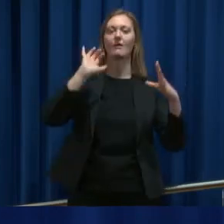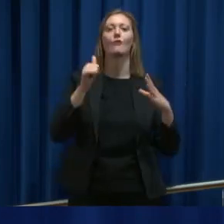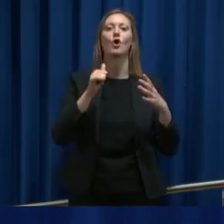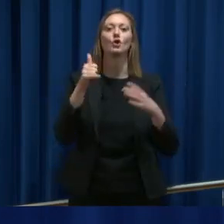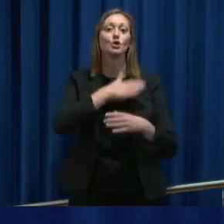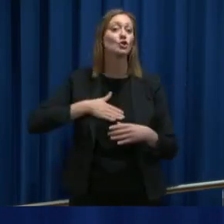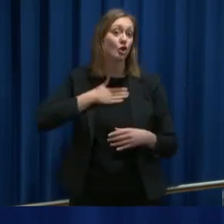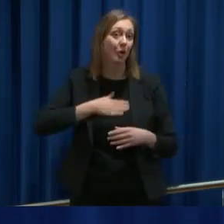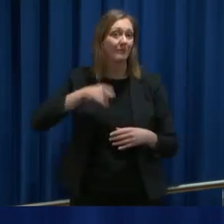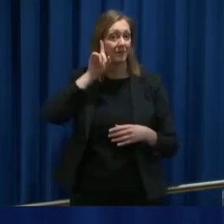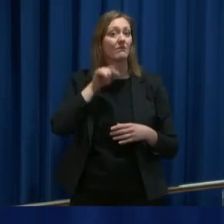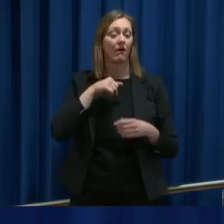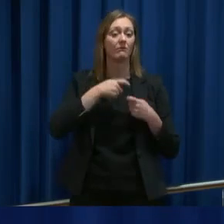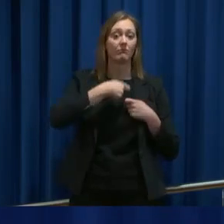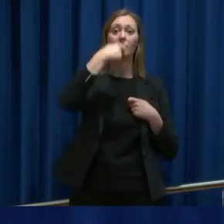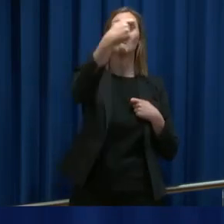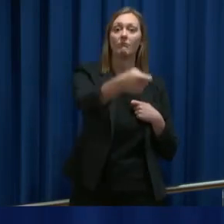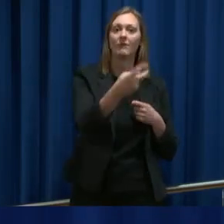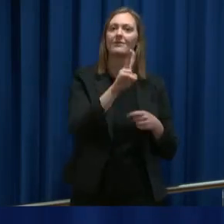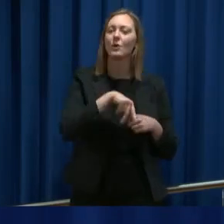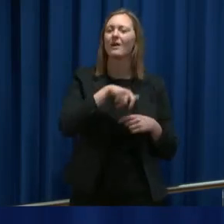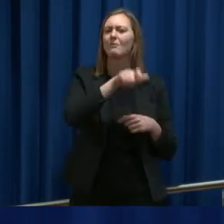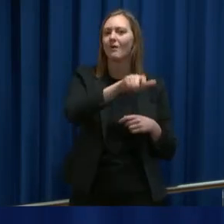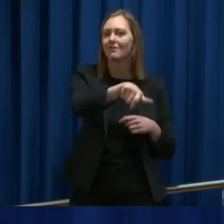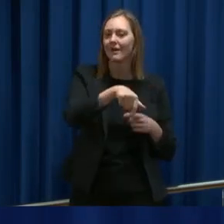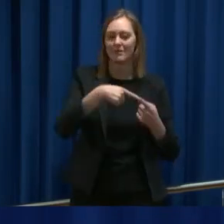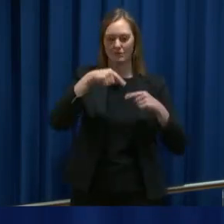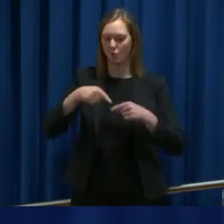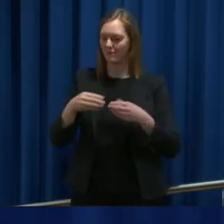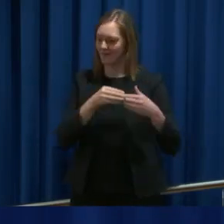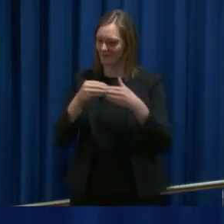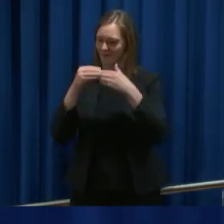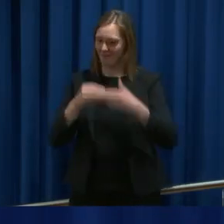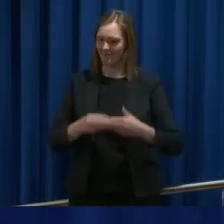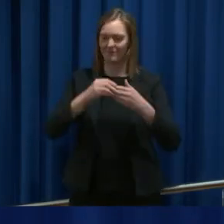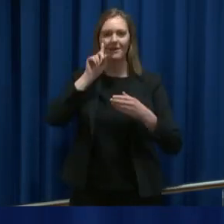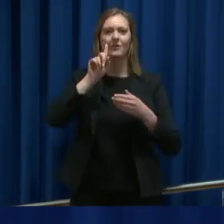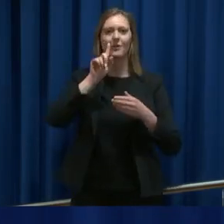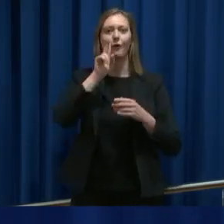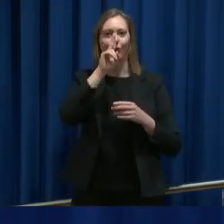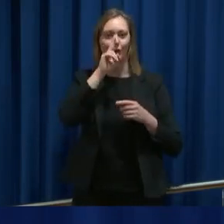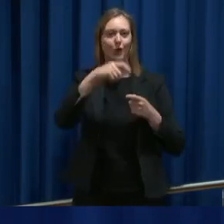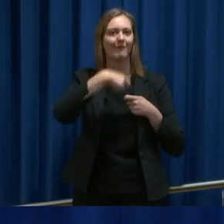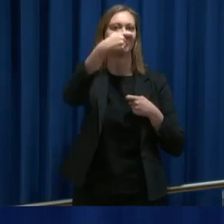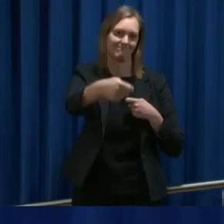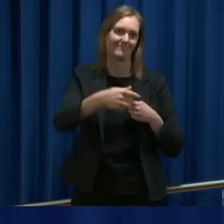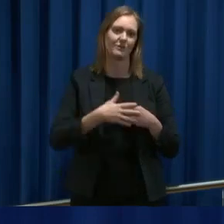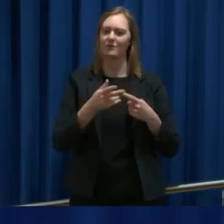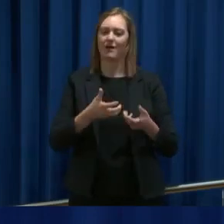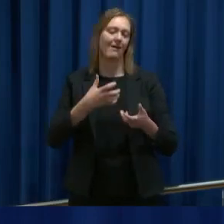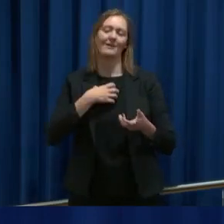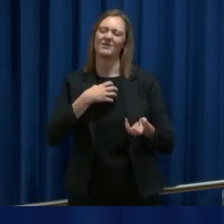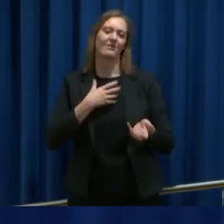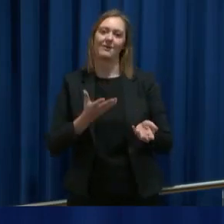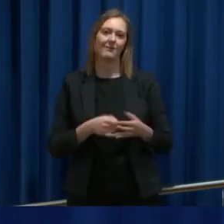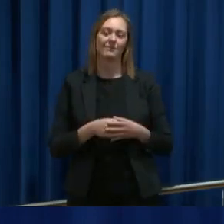jo at vi kan ha dette i tolv måneder, men nå er vi blitt enige om at vi kan forny det, og da blir det jo på en måte ikke så farlig,